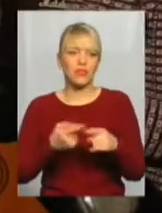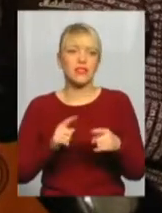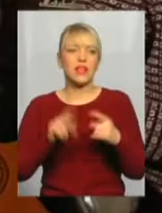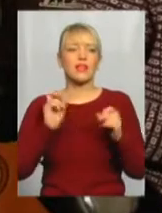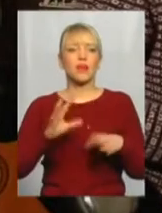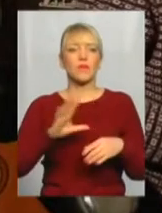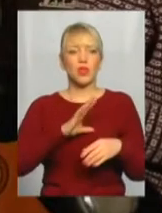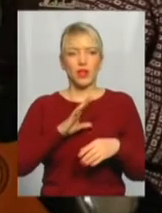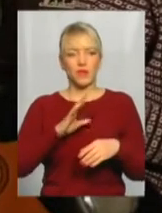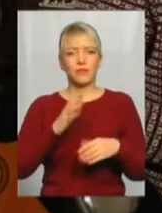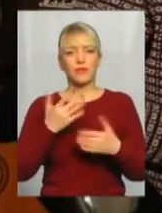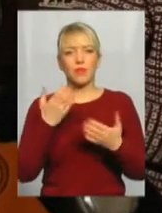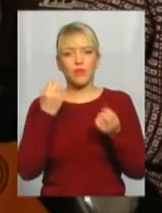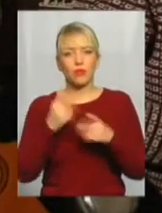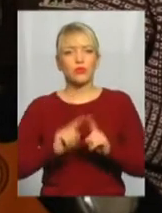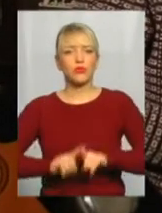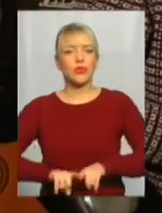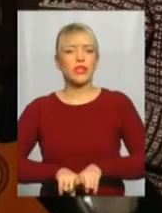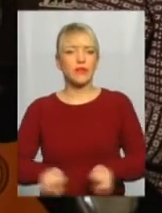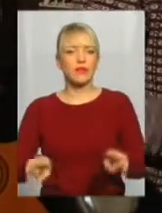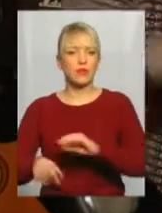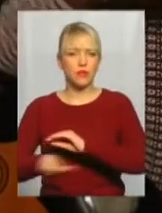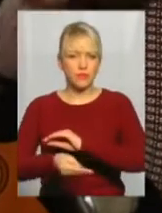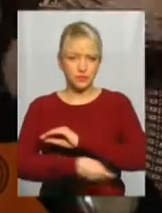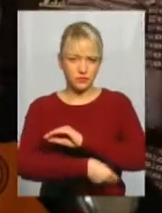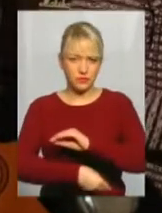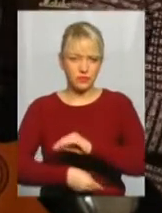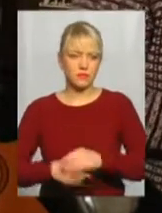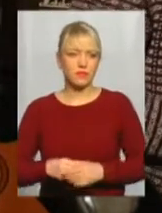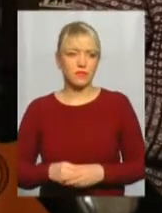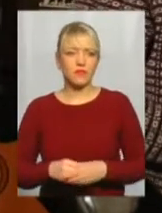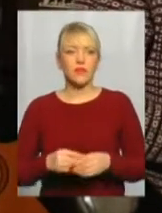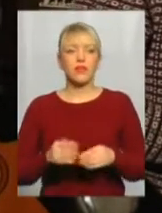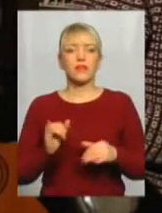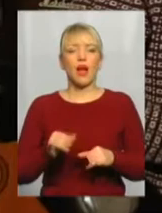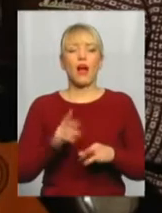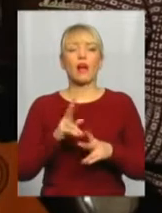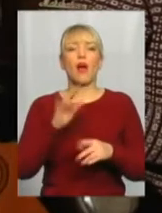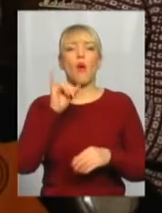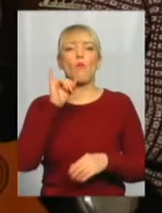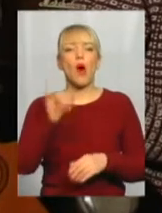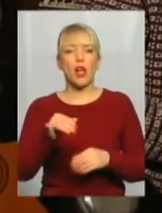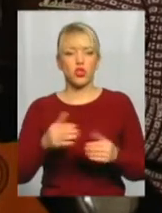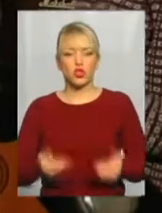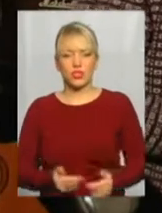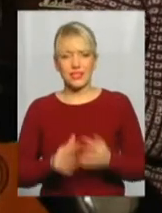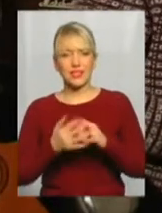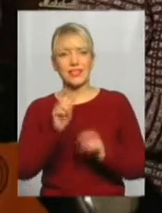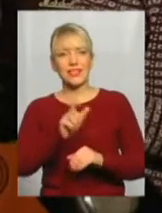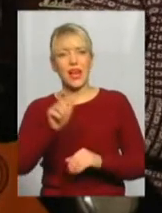ідеологічна зброя, от як погано жили селяни, а вони